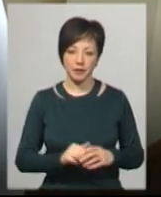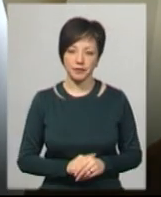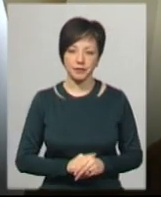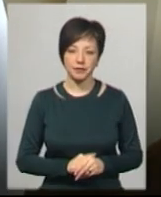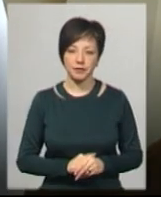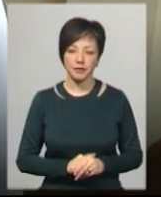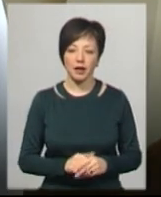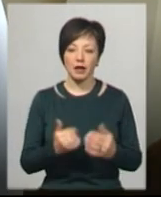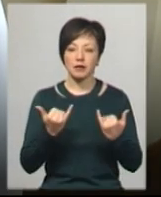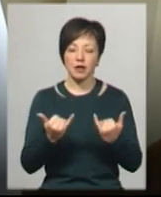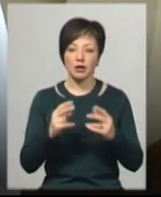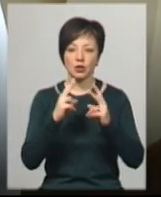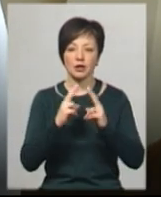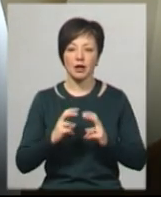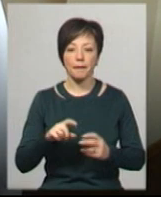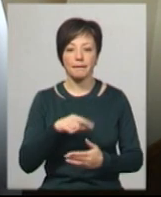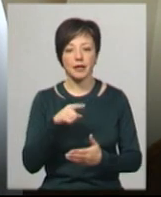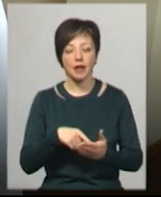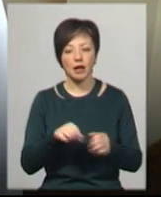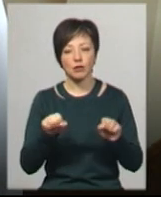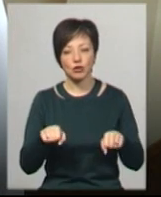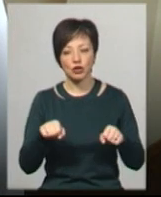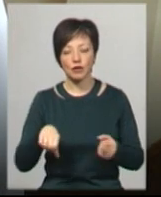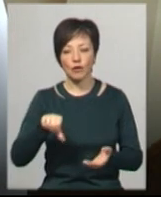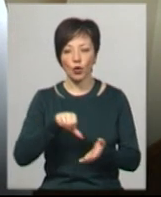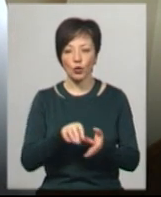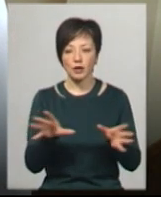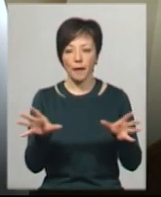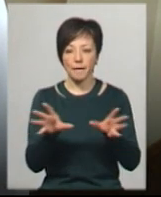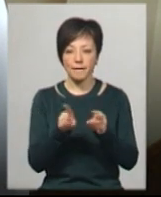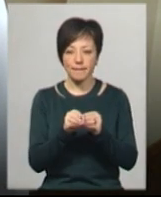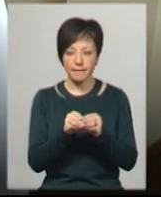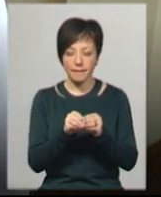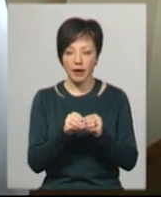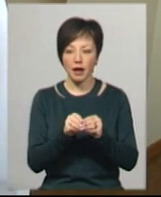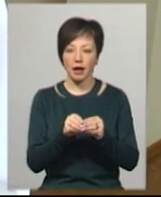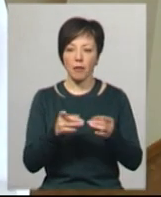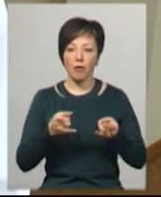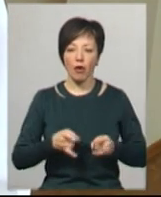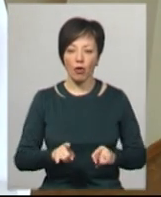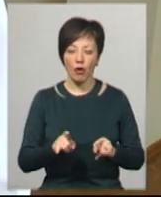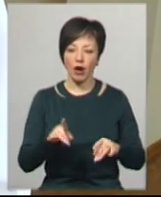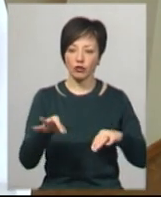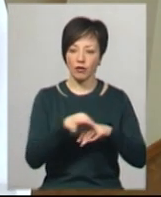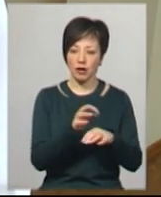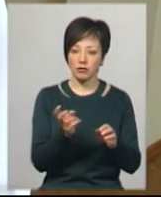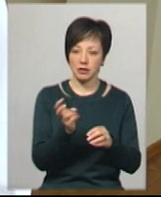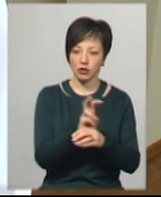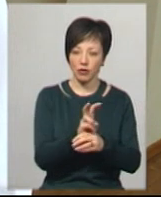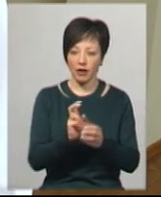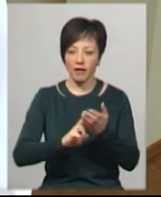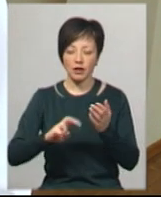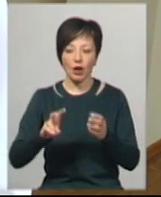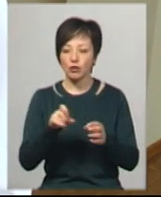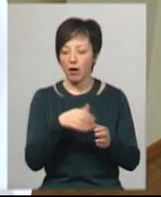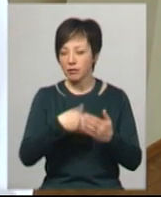розглядаємо питання, можливо, у часі в партнерських пологах, щоб чоловік зайшов разом з жінкою і вийшов, не виходив жодного разу